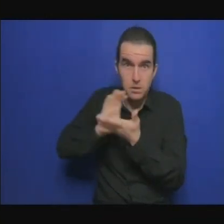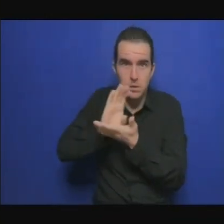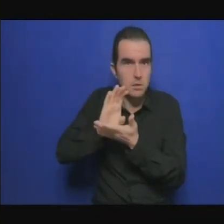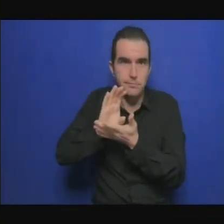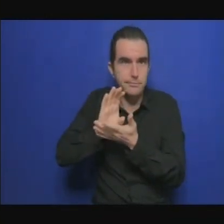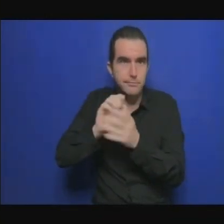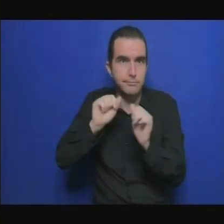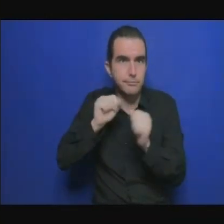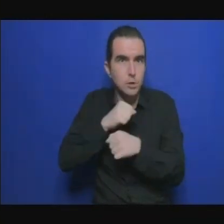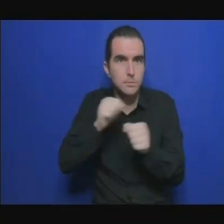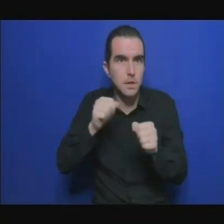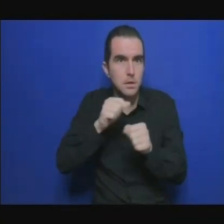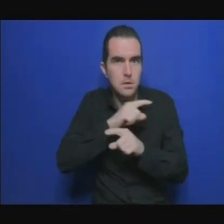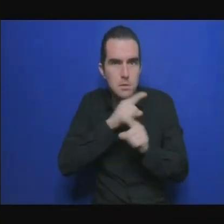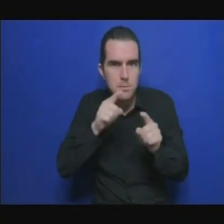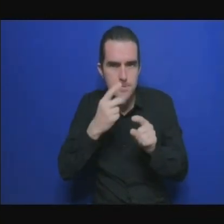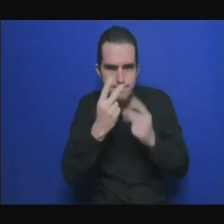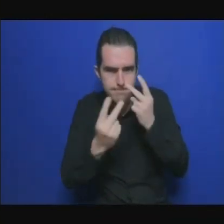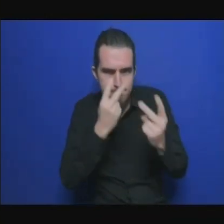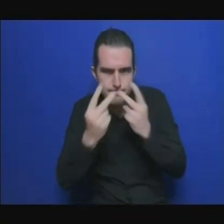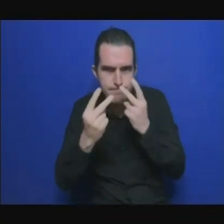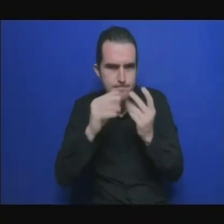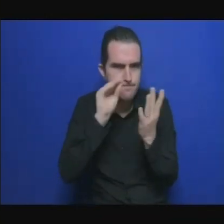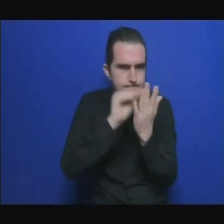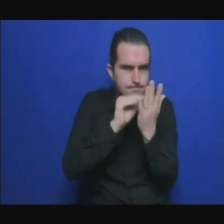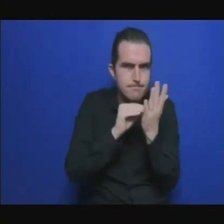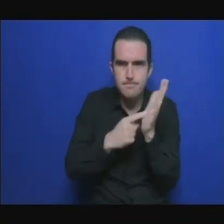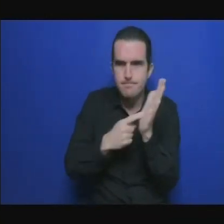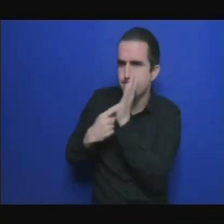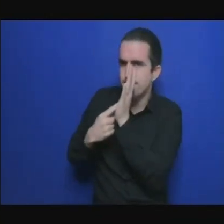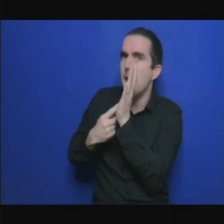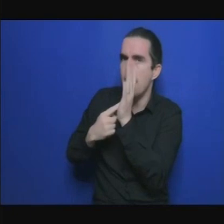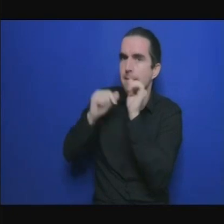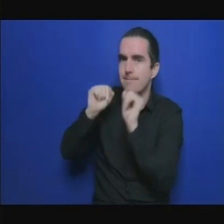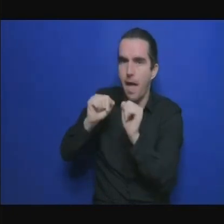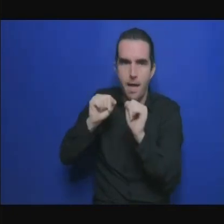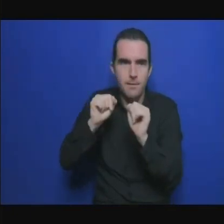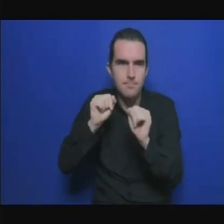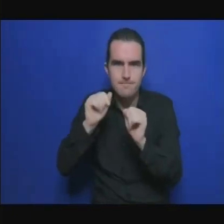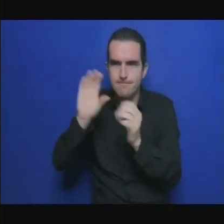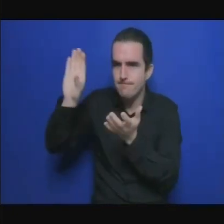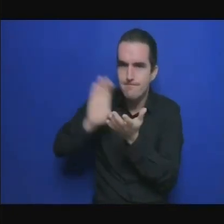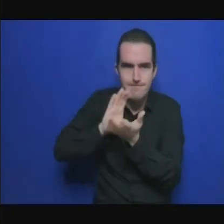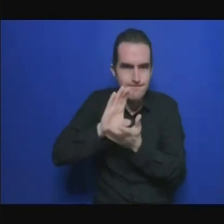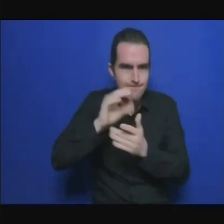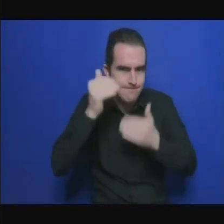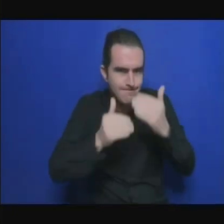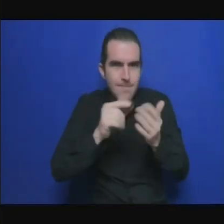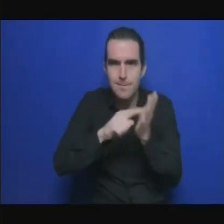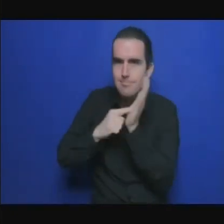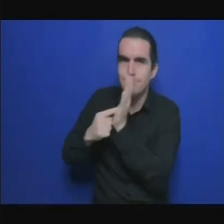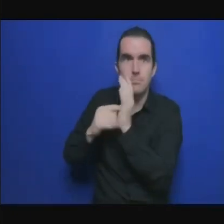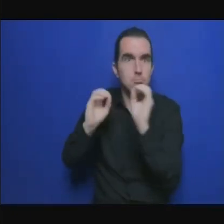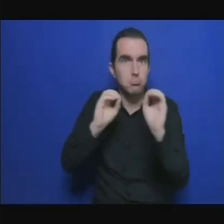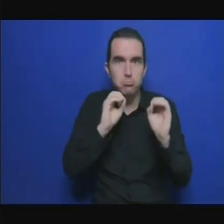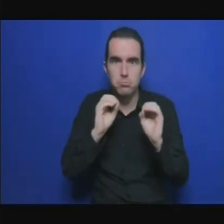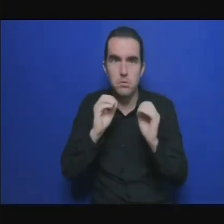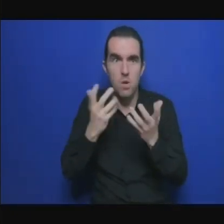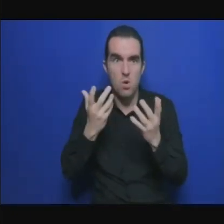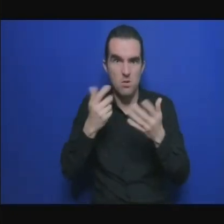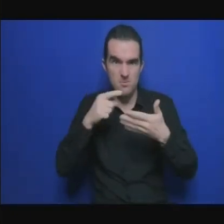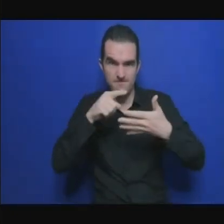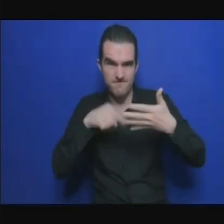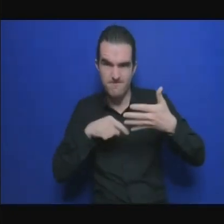on ne réunit pas tous ces critères on ne peut pas présenter de rapport sur l'utilisation des fonds et si on ne peut pas présenter un tel rapport on ne peut pas